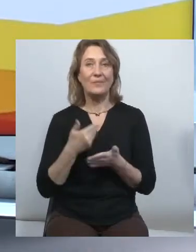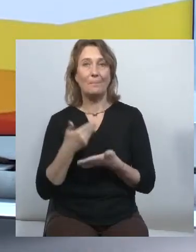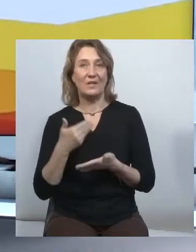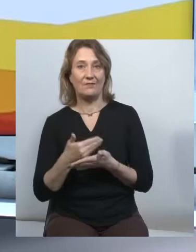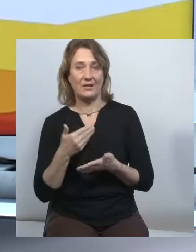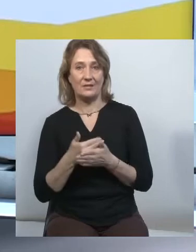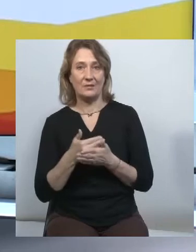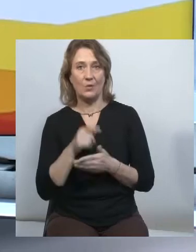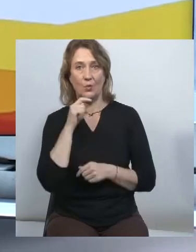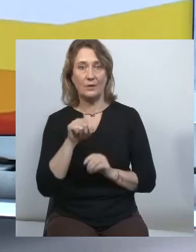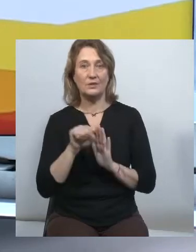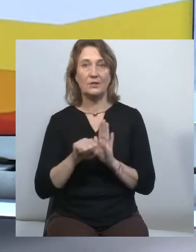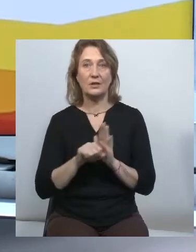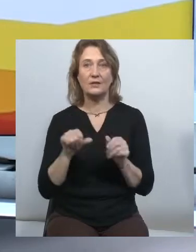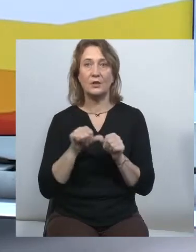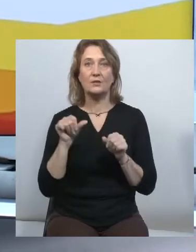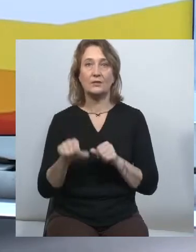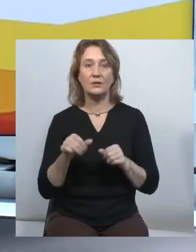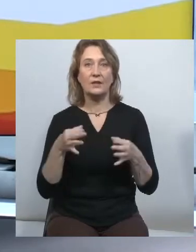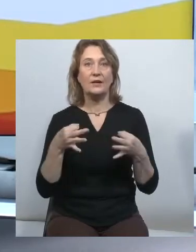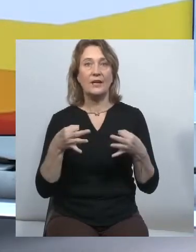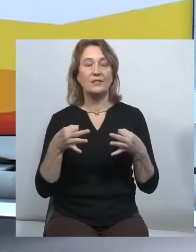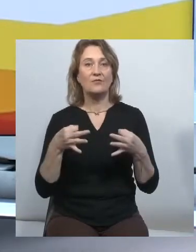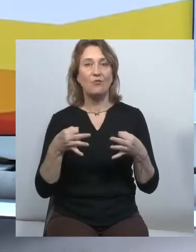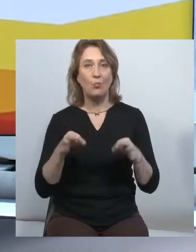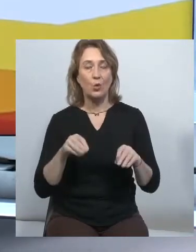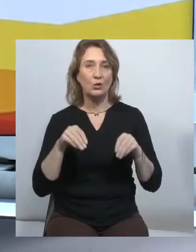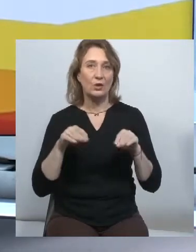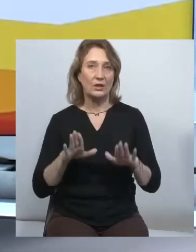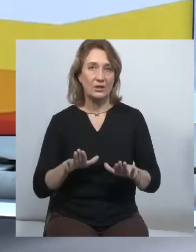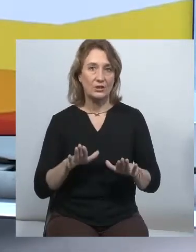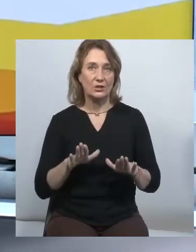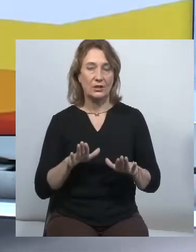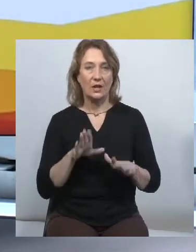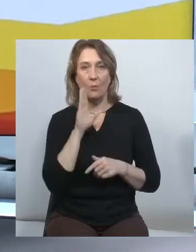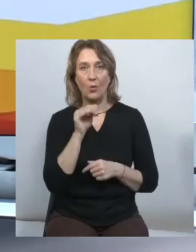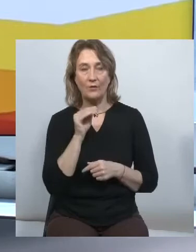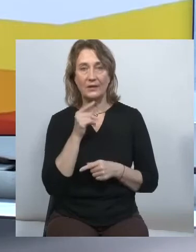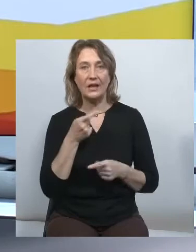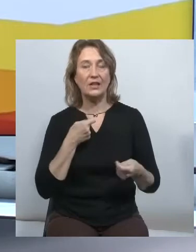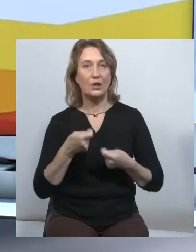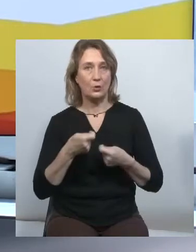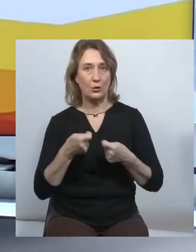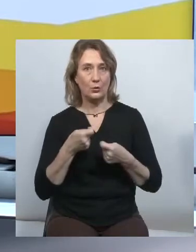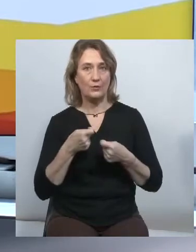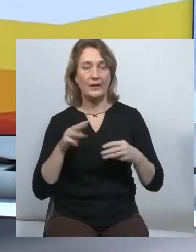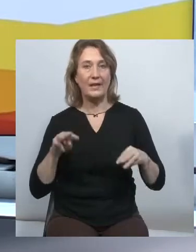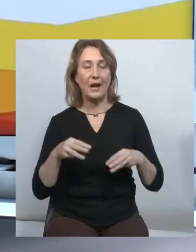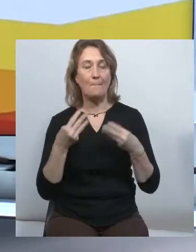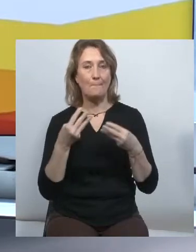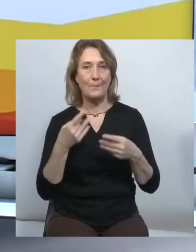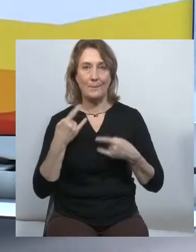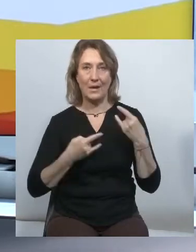стандартами, зокрема, в частині свободи вираження поглядів та регулювання медіа. Протягом цього часу Рада Європи